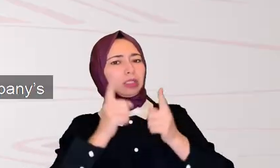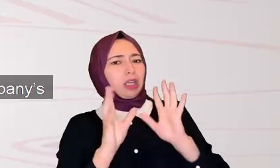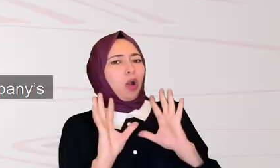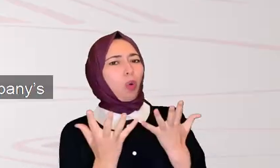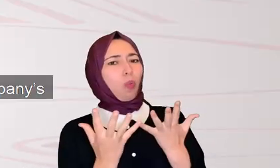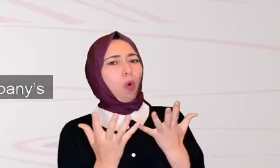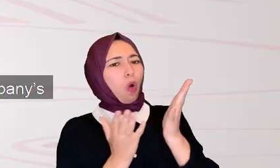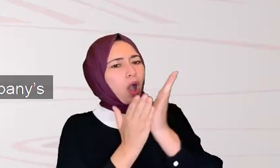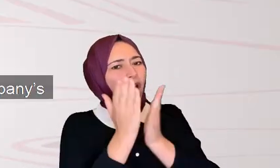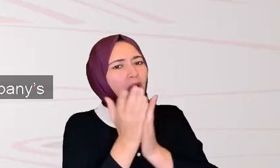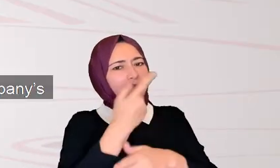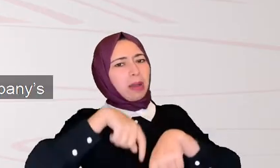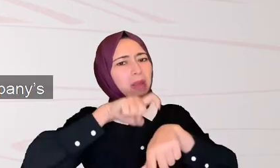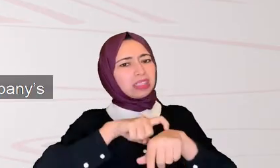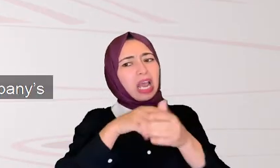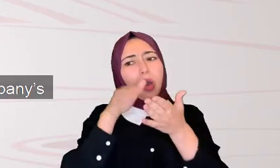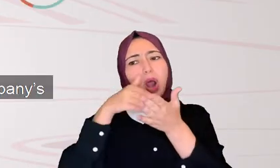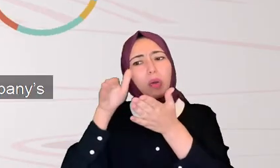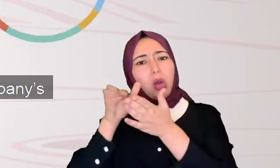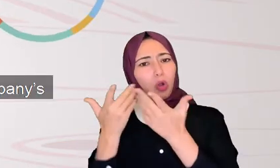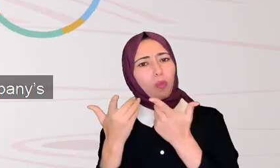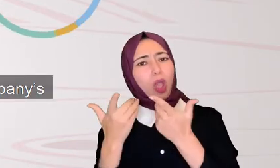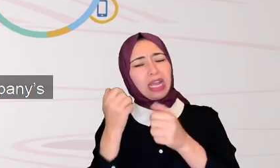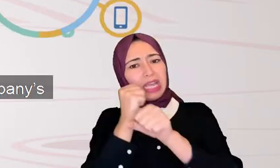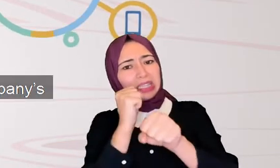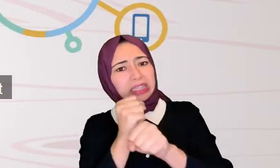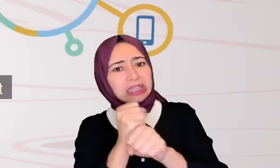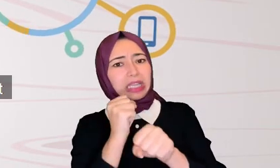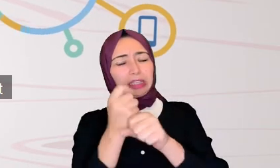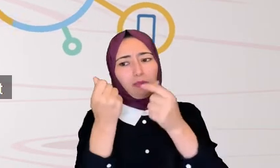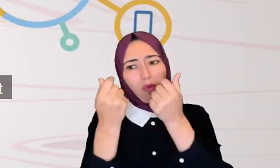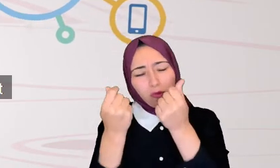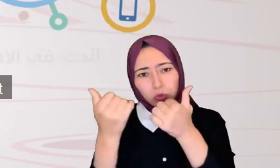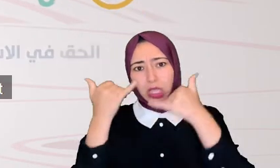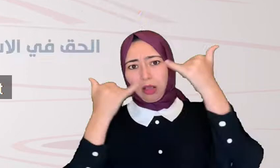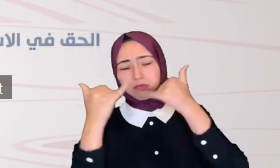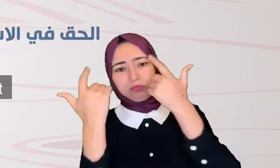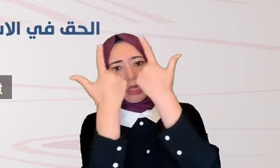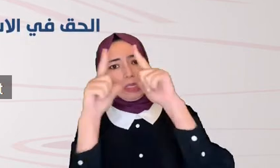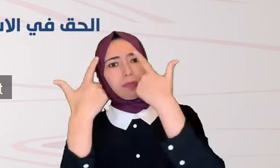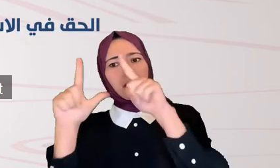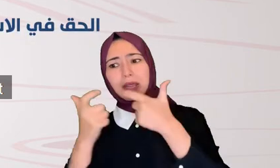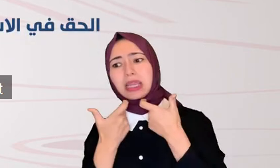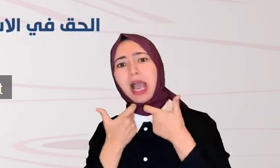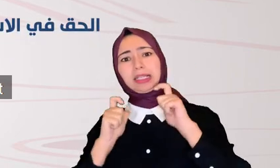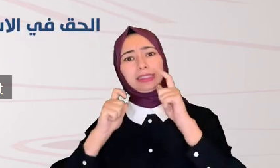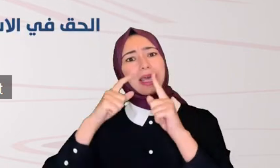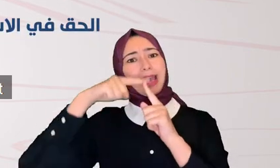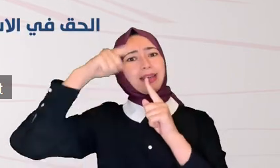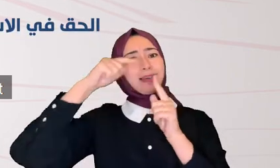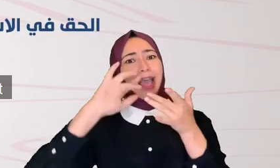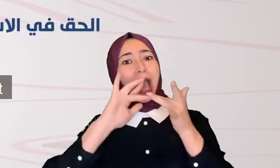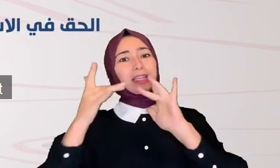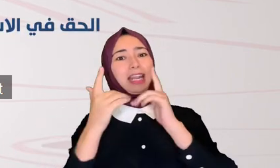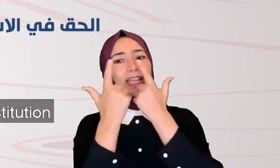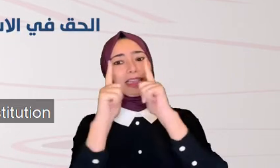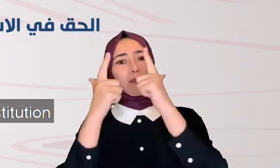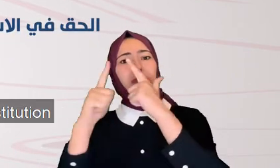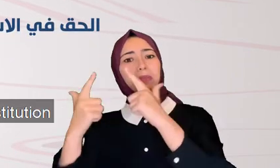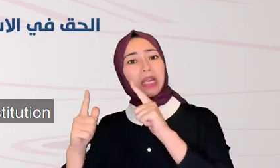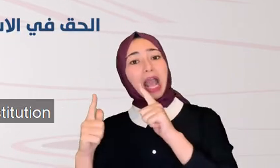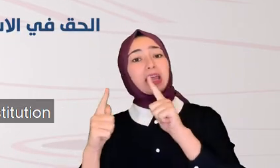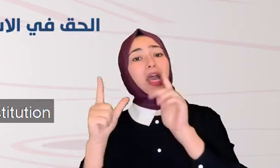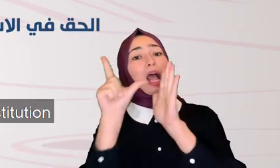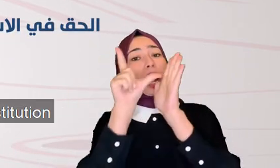وقالت اللي القرار متاع البلدية يمس من حقها في الاستثمار وحرية الاتصال ومن حق في النفاذ الى شبكات الاتصال